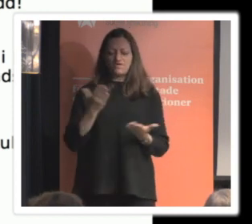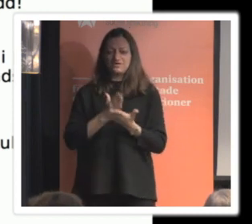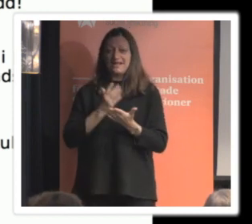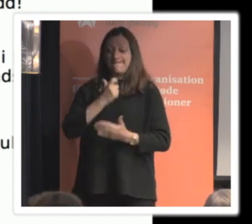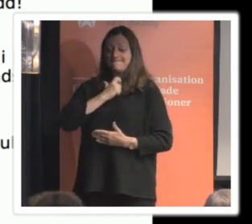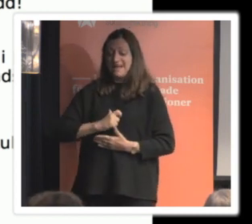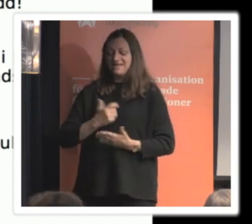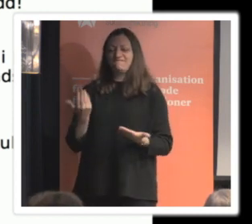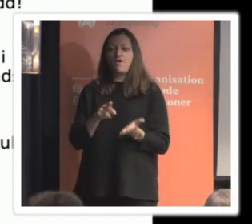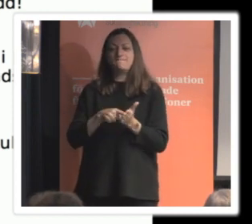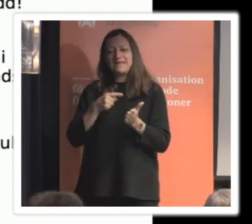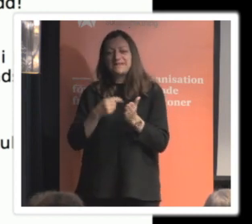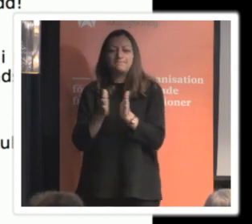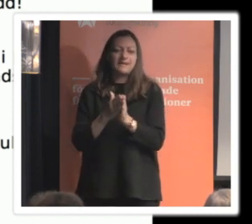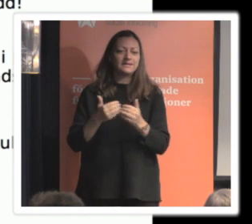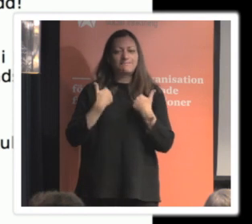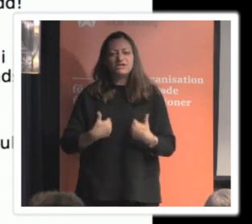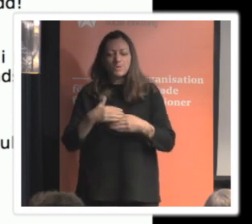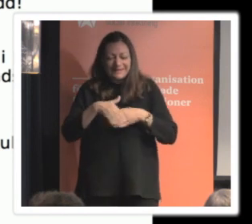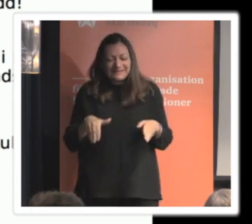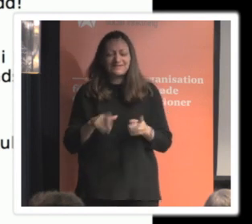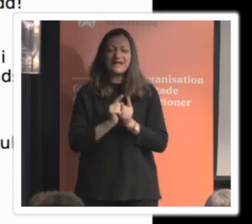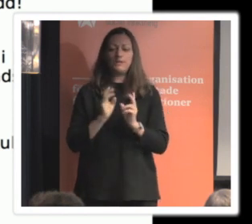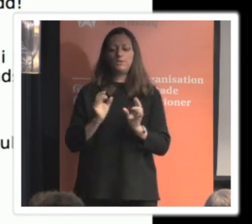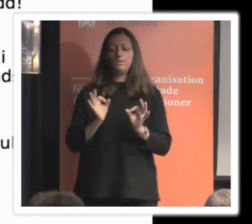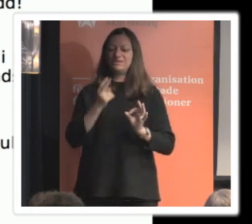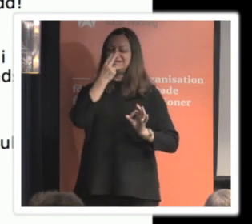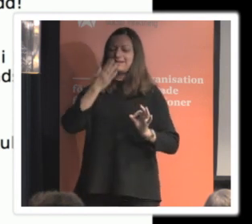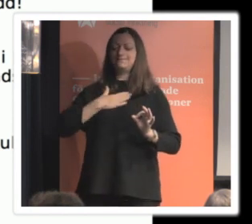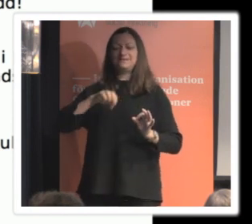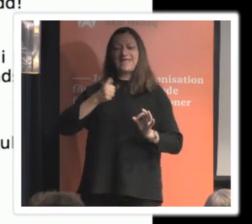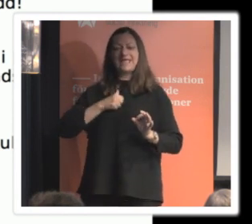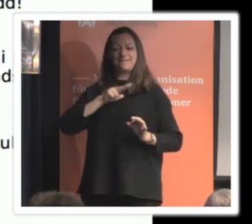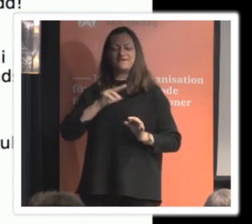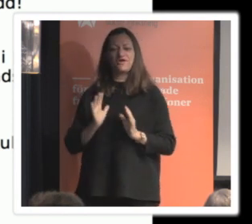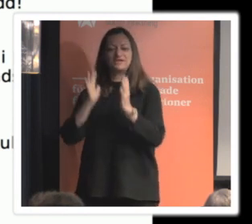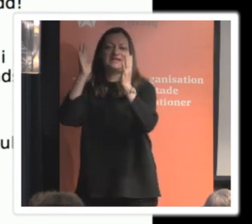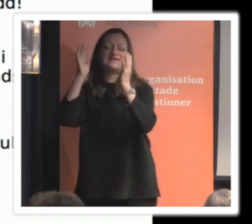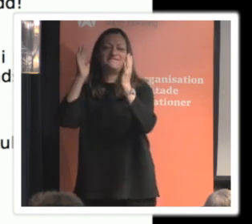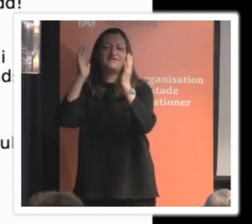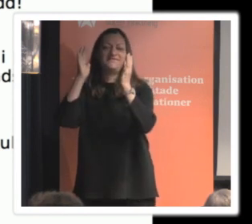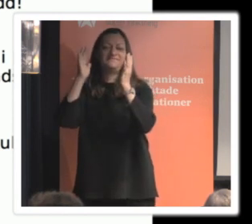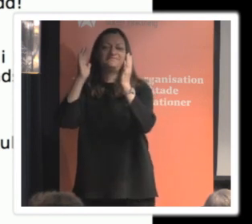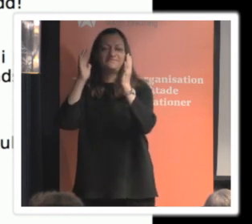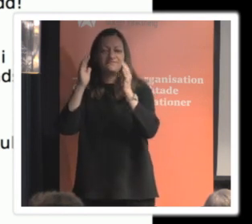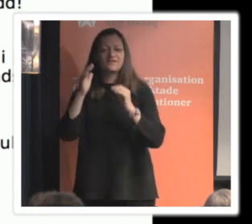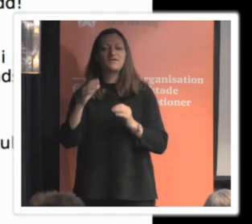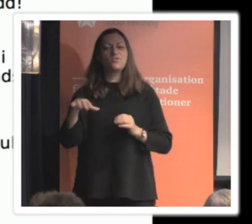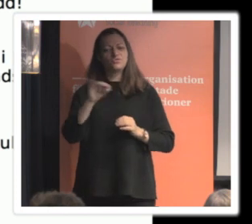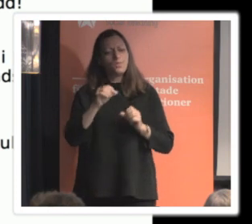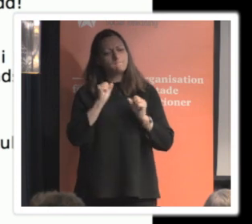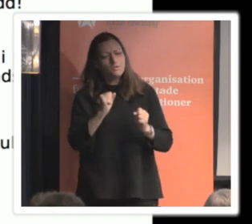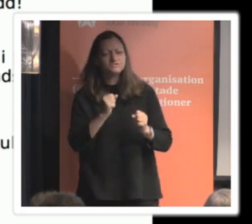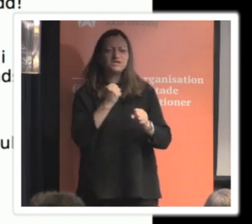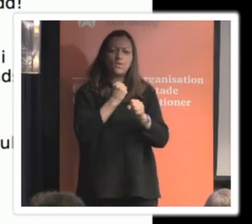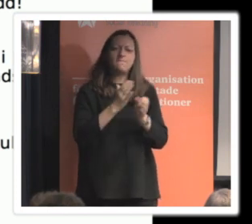menar med personlig integritet eller hur man ser sitt eget privatliv och det finns inget annat sätt än genom kontinuerligt värdegrundsarbete att